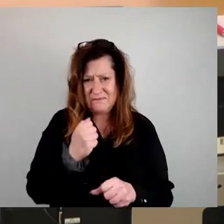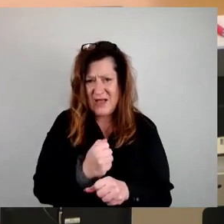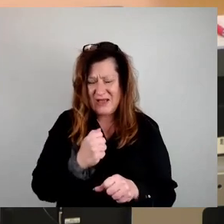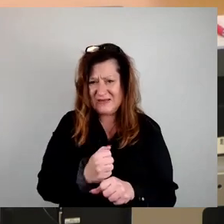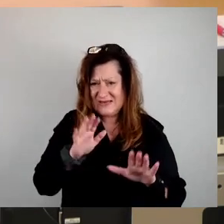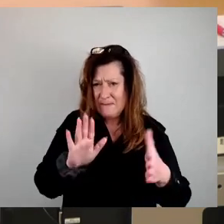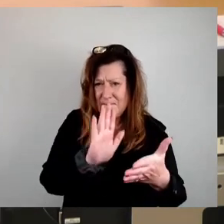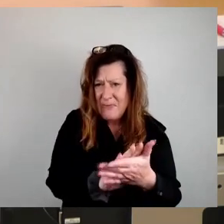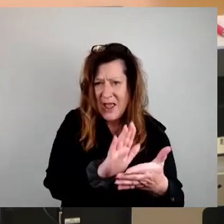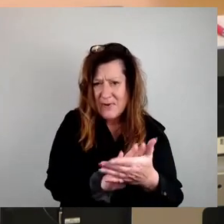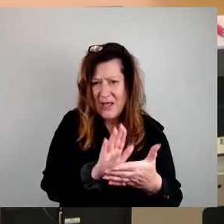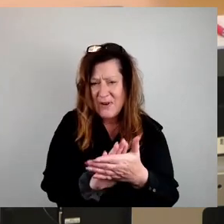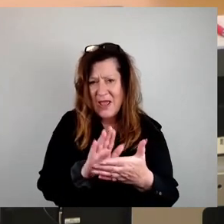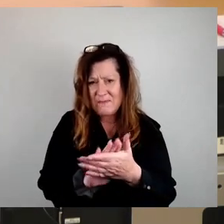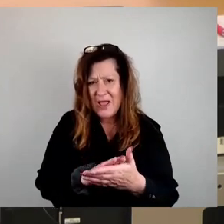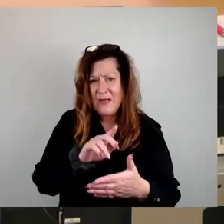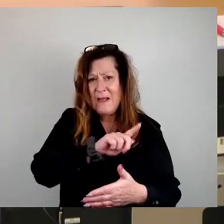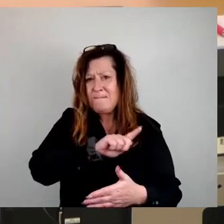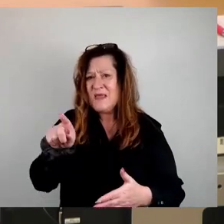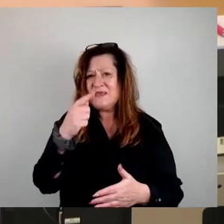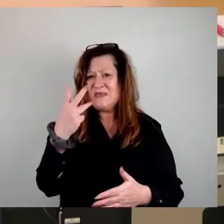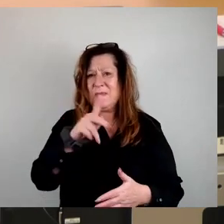und das bis über 2051 hinaus,